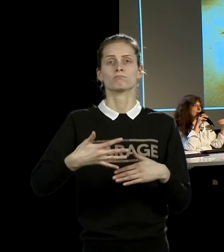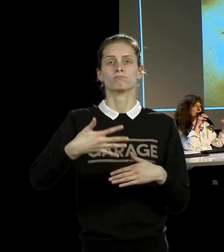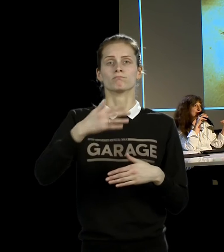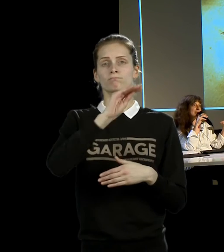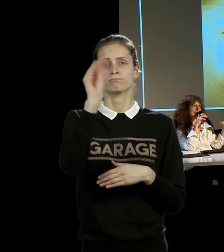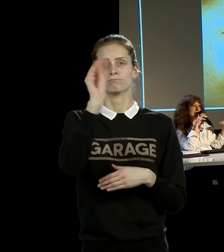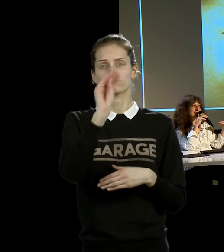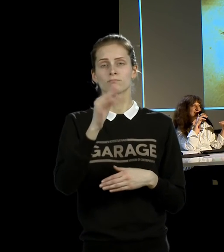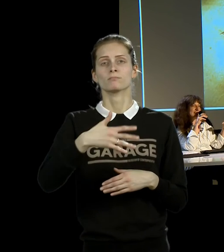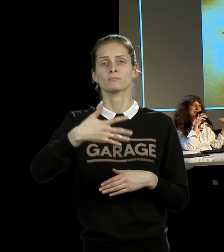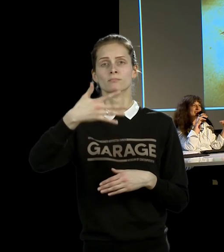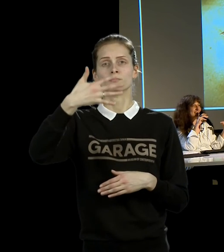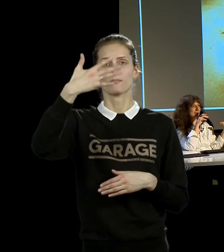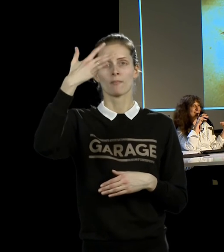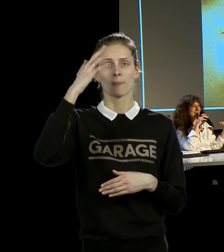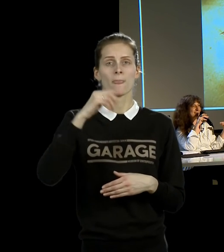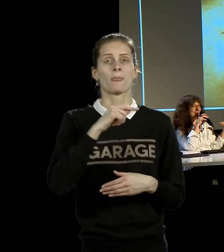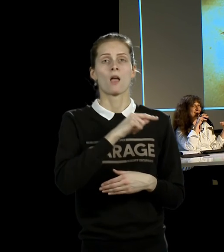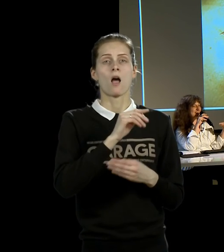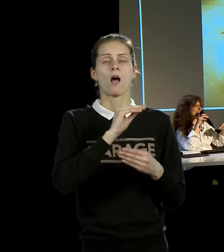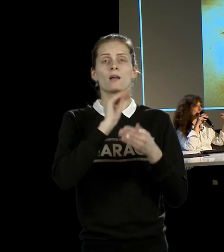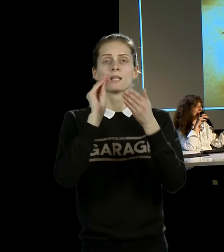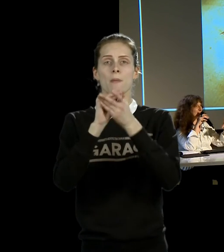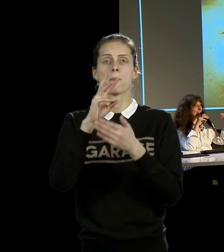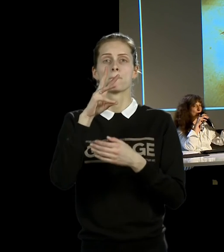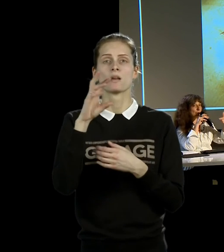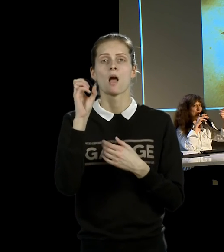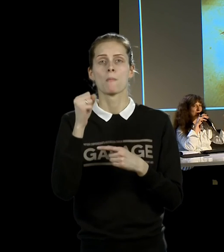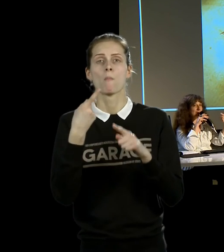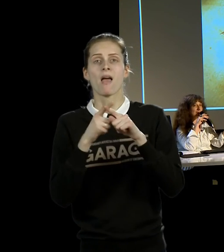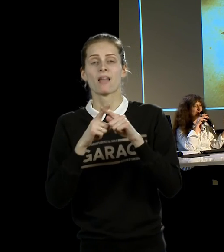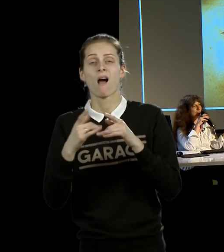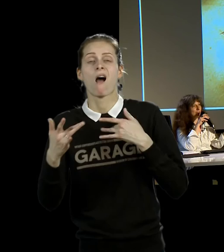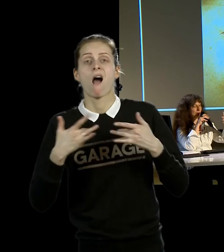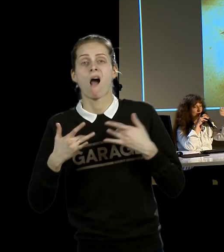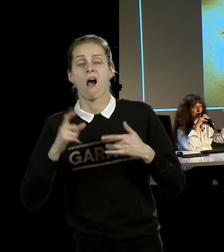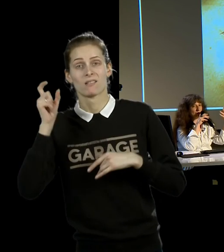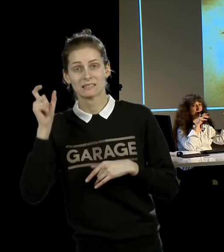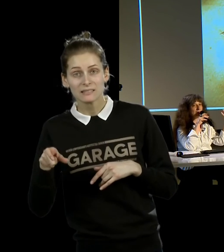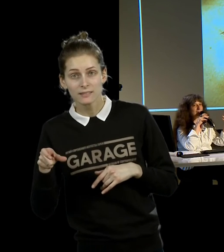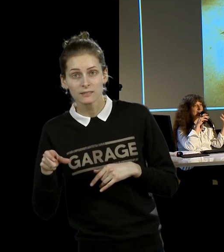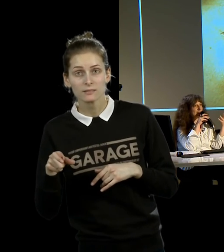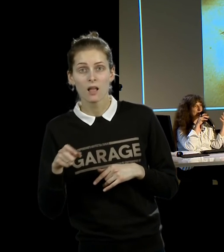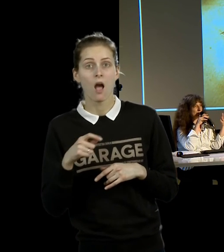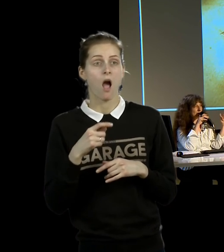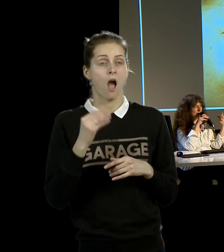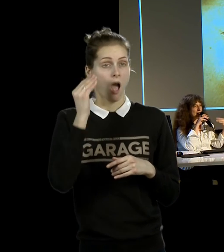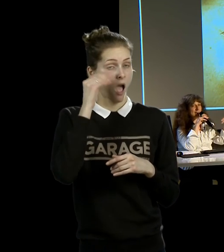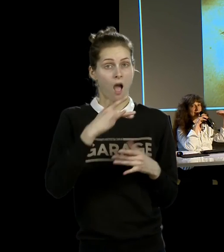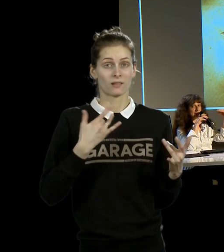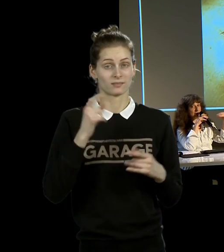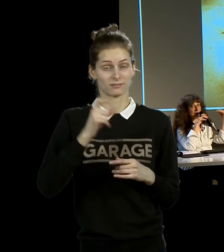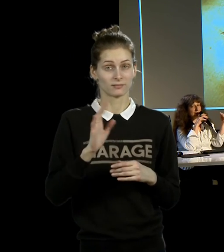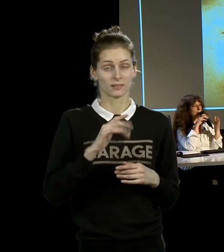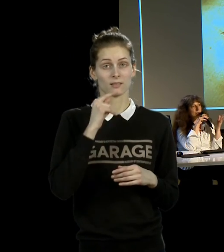предстает как актриса, а не как соавтор. Как актриса, которой руководит некий режиссер.